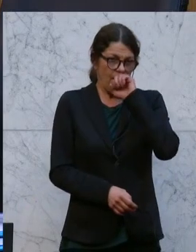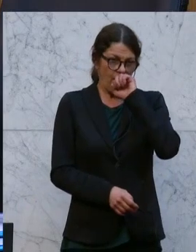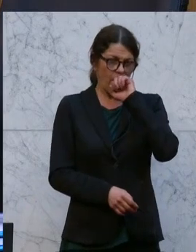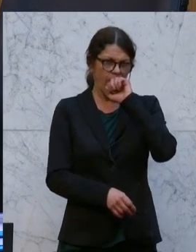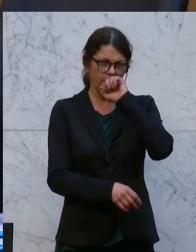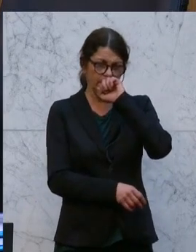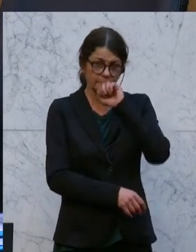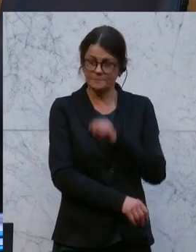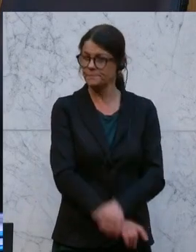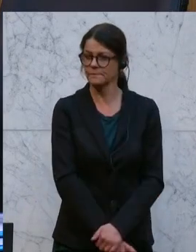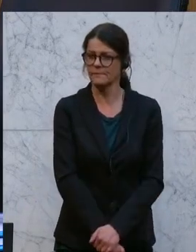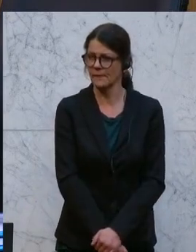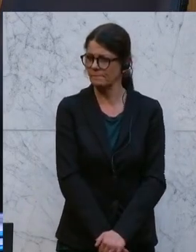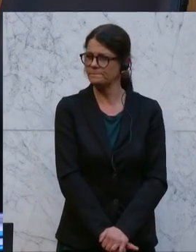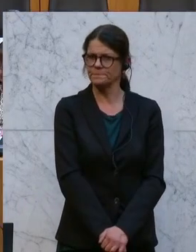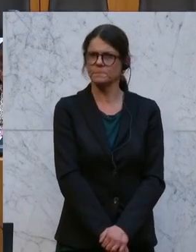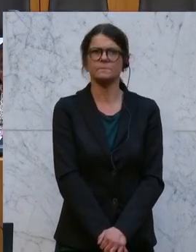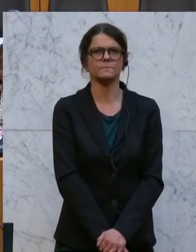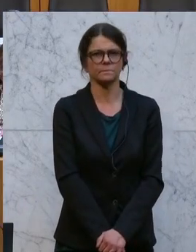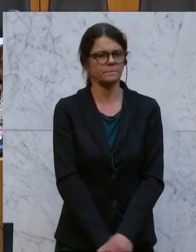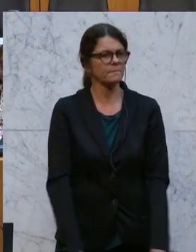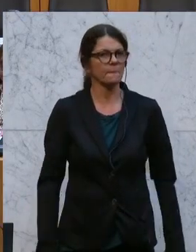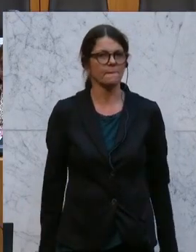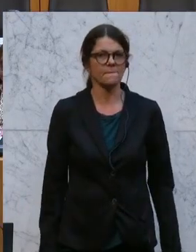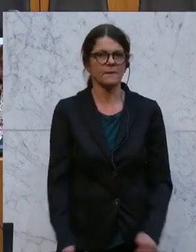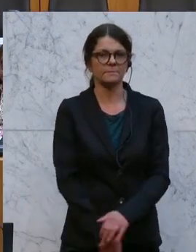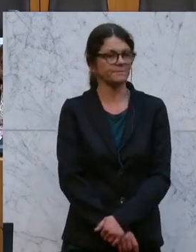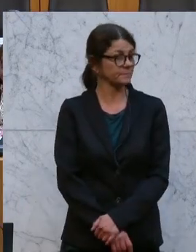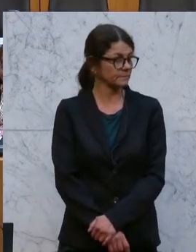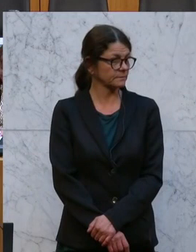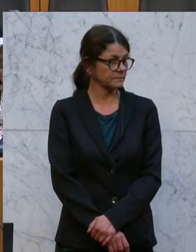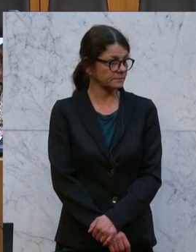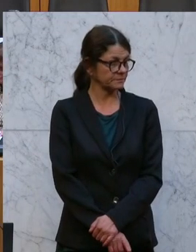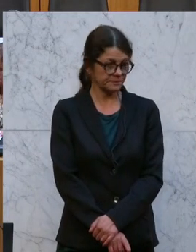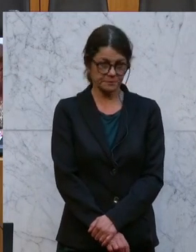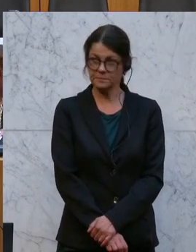Und als nächster Redner zu Wort gemeldet ist von der ÖVP Franz-Leonard Essl.